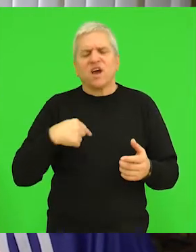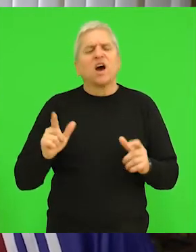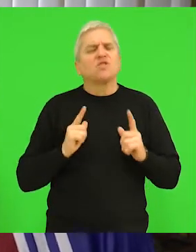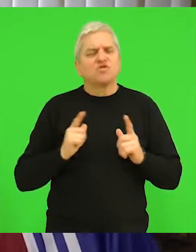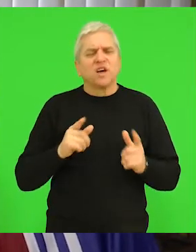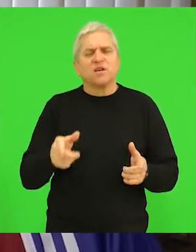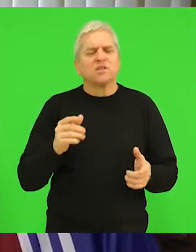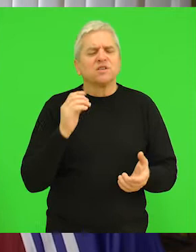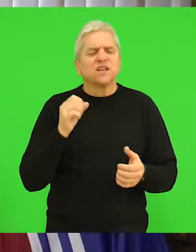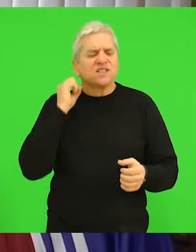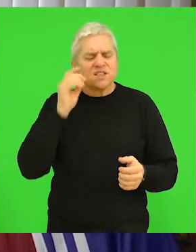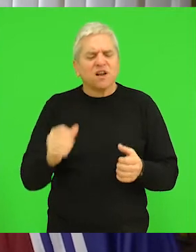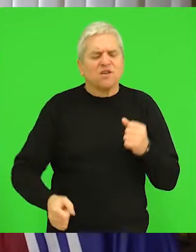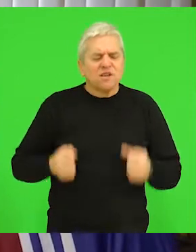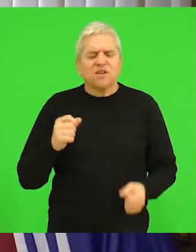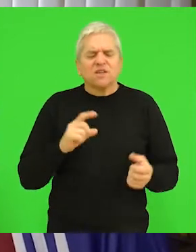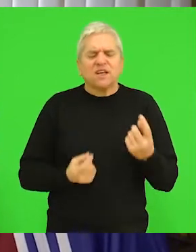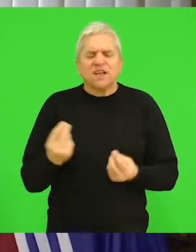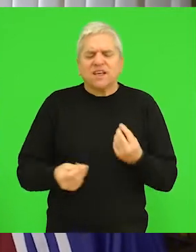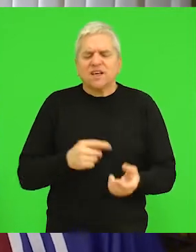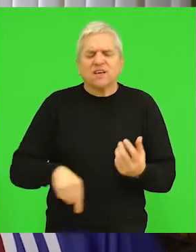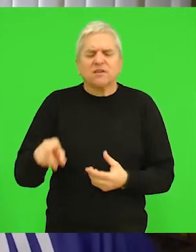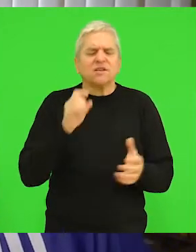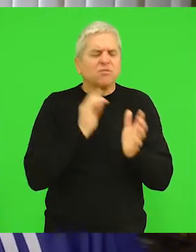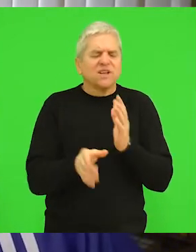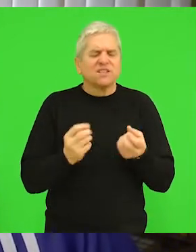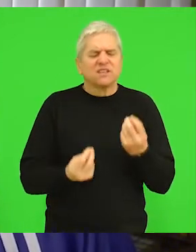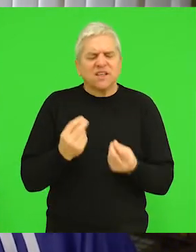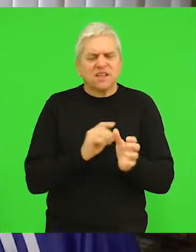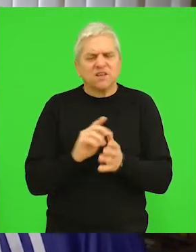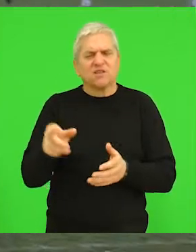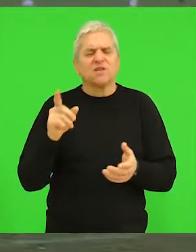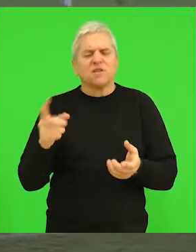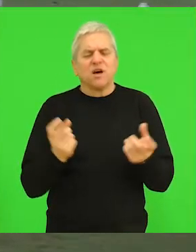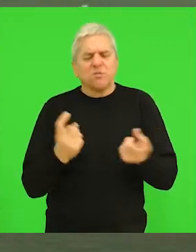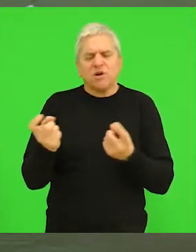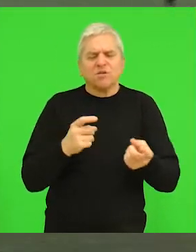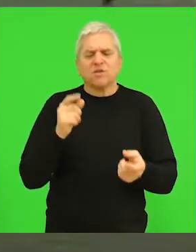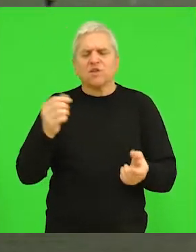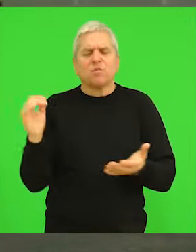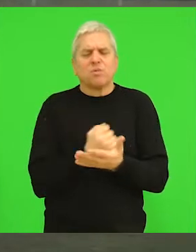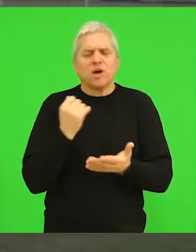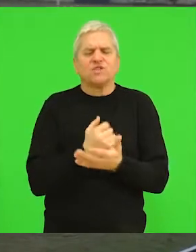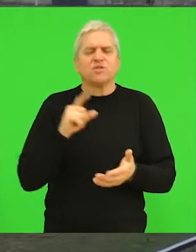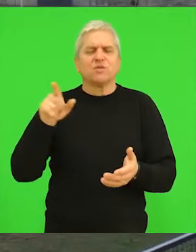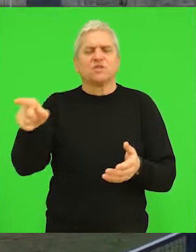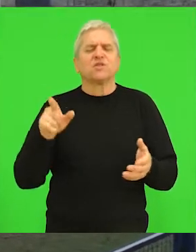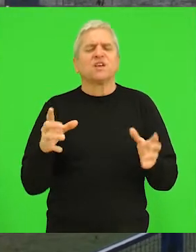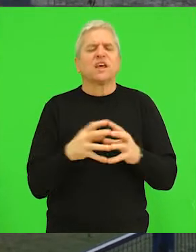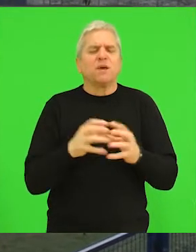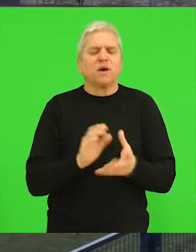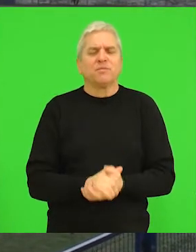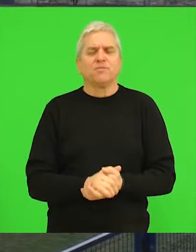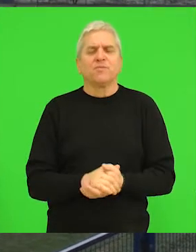očekujem a to je da stalno trčimo da smo stalno u pokretu da igramo taj neki visok pressing i time da poveđujemo protivničke